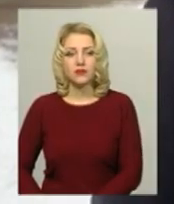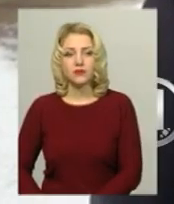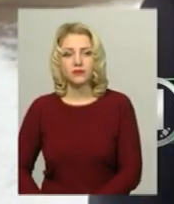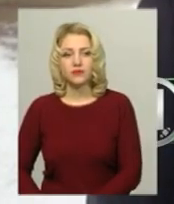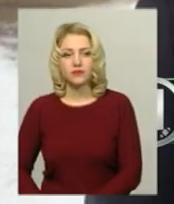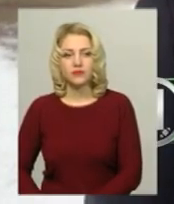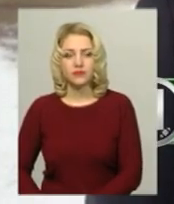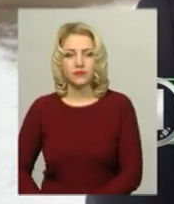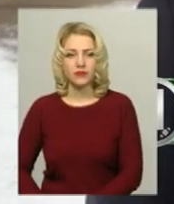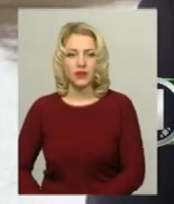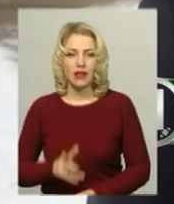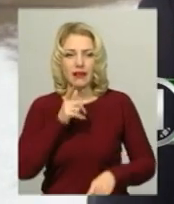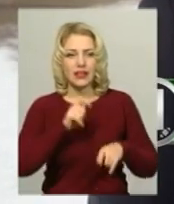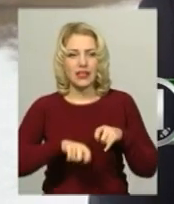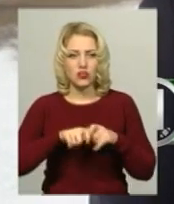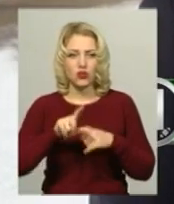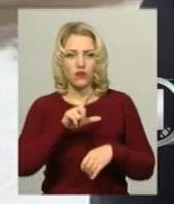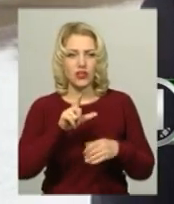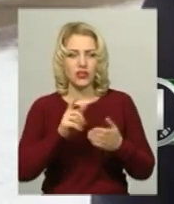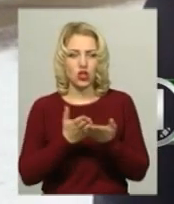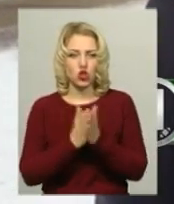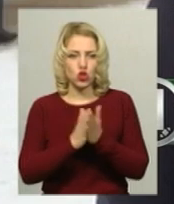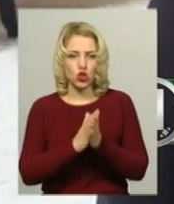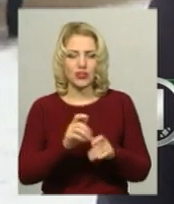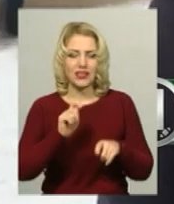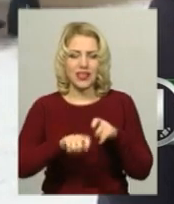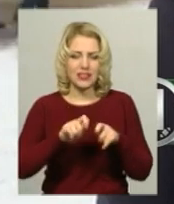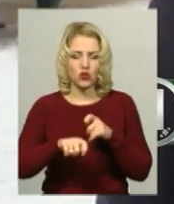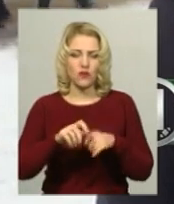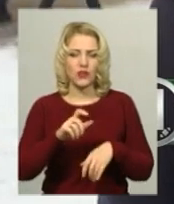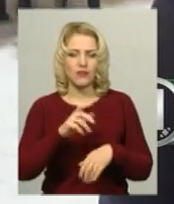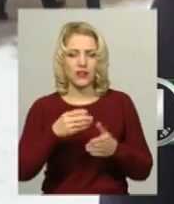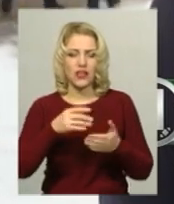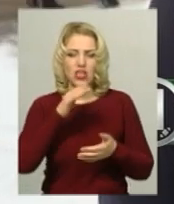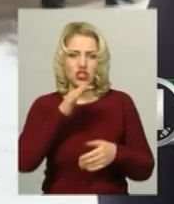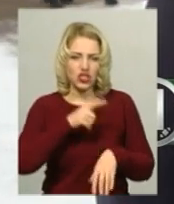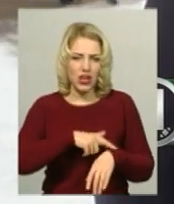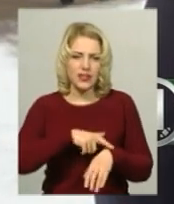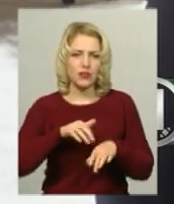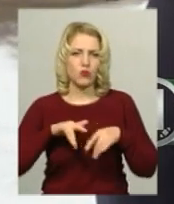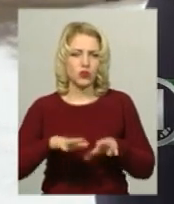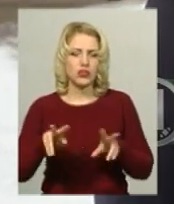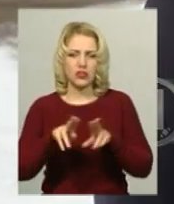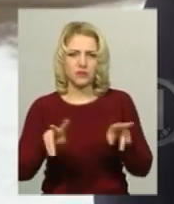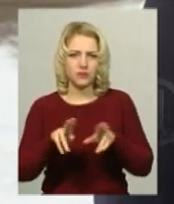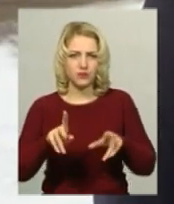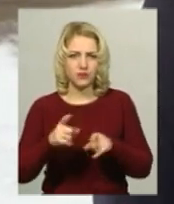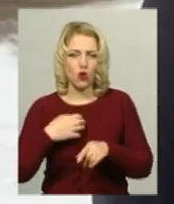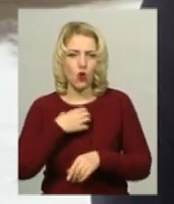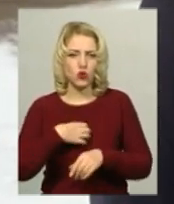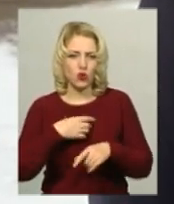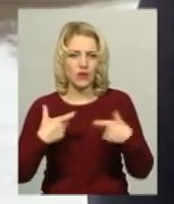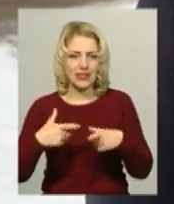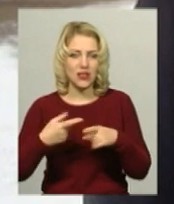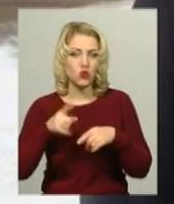матеріалів, тестового зошита, тестових планків, час, процедура – все ідентичні основні сесії. Тому дуже